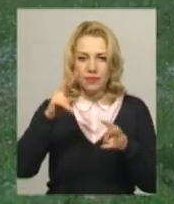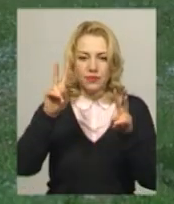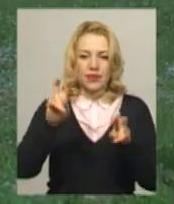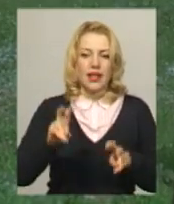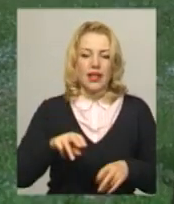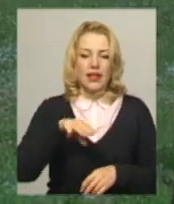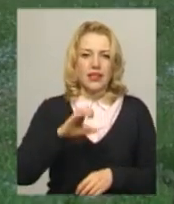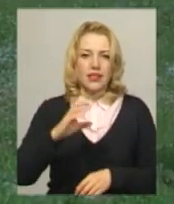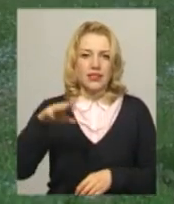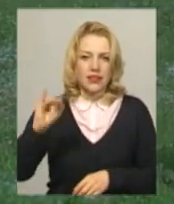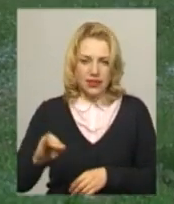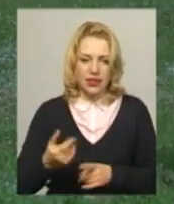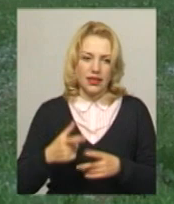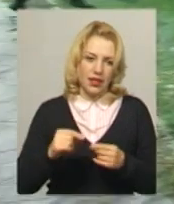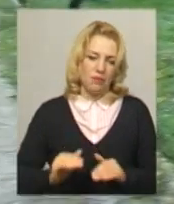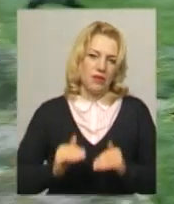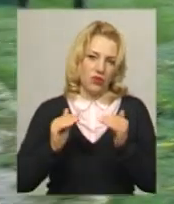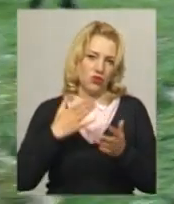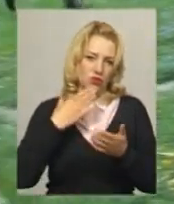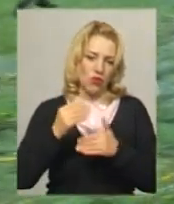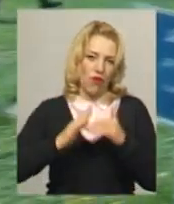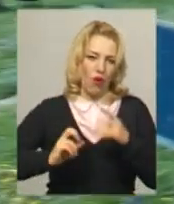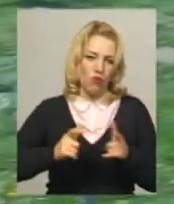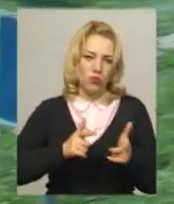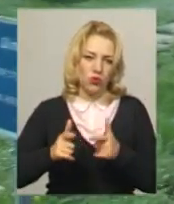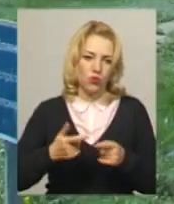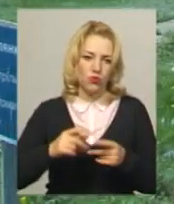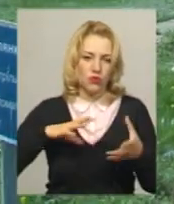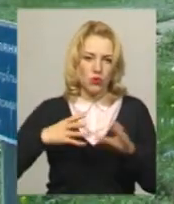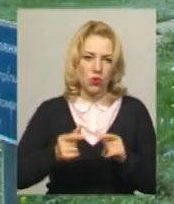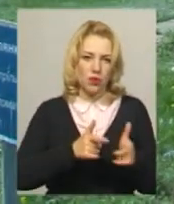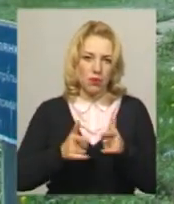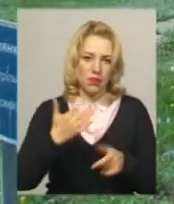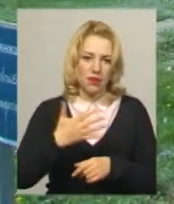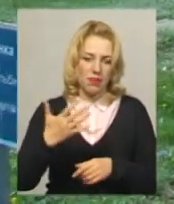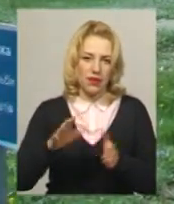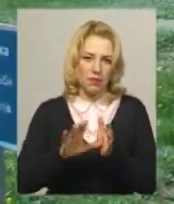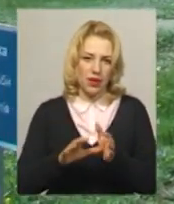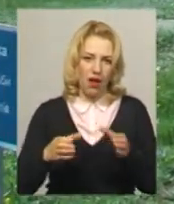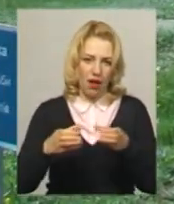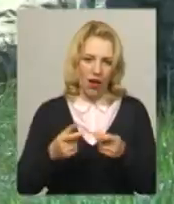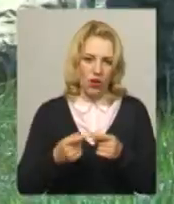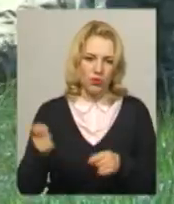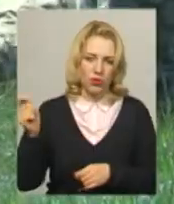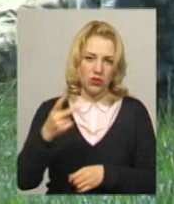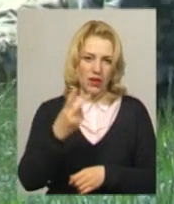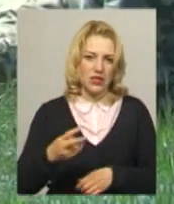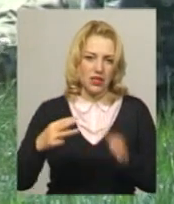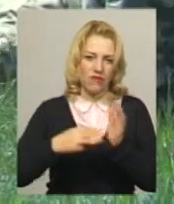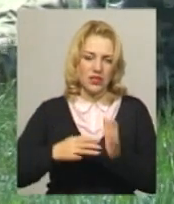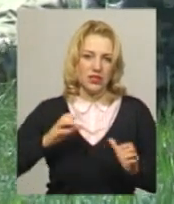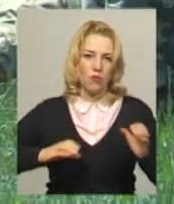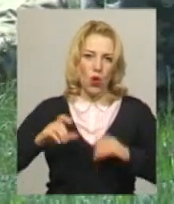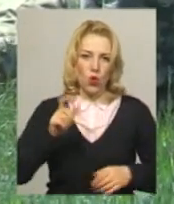де підвищував свою фахову підготовку. Всього на підготовку у 55-ту артбригаду приїхло 28 курсантів Національної академії